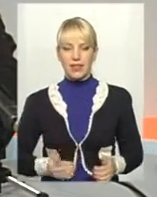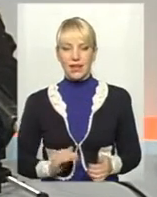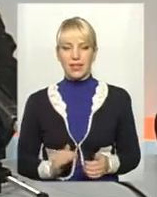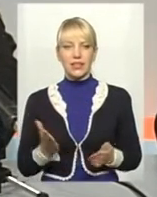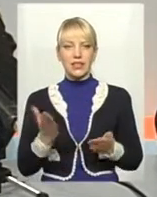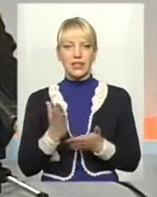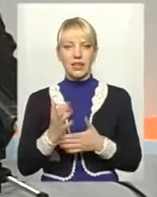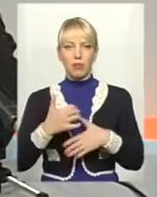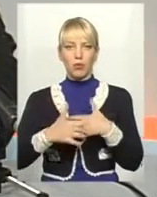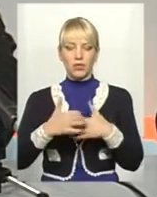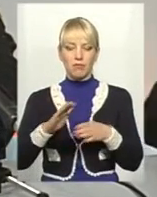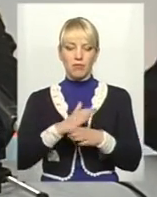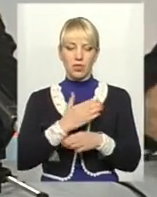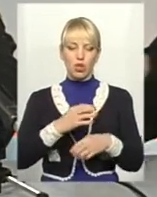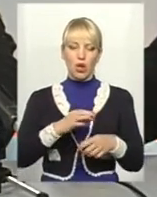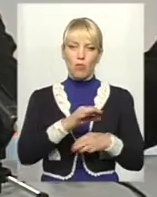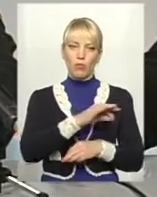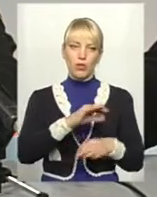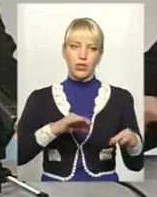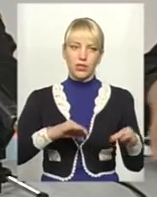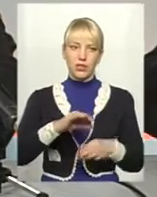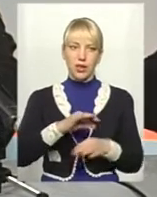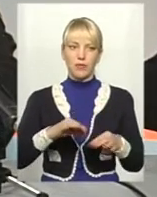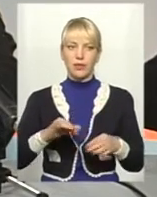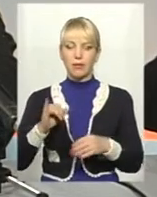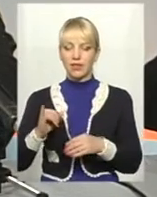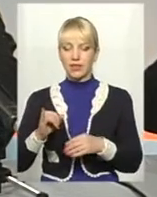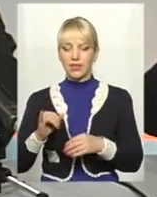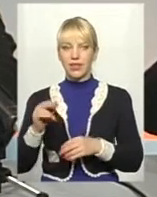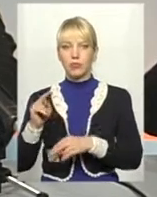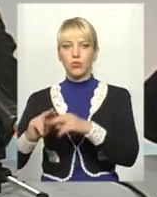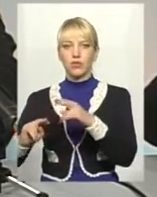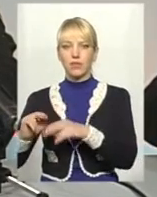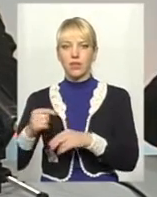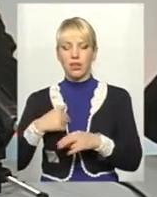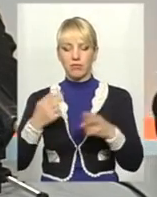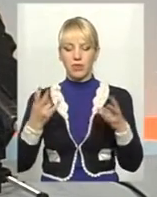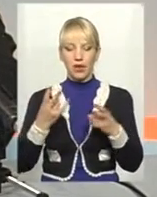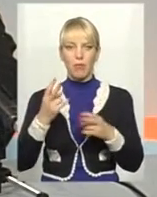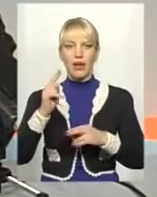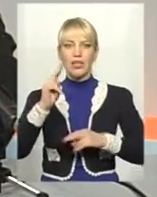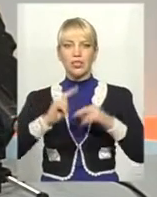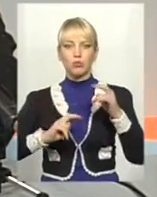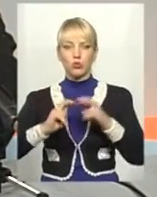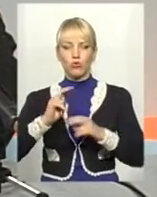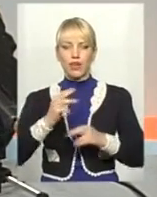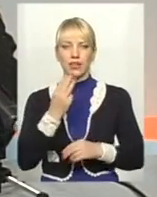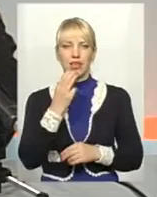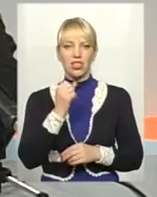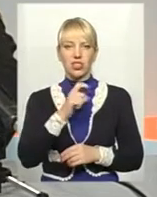посередніком між проєктантами, ліфтовиками. Нам треба збудувати шахту. Вона ніби не складна.